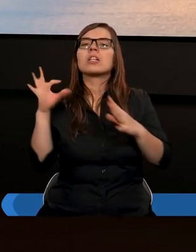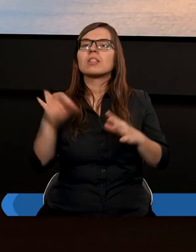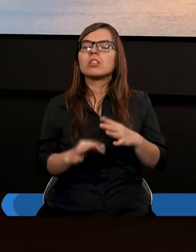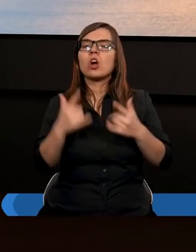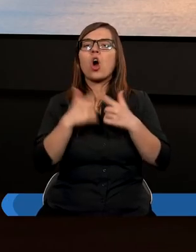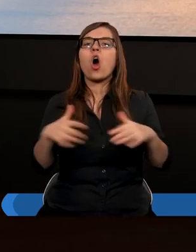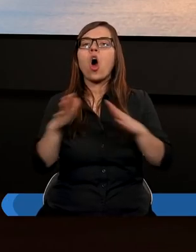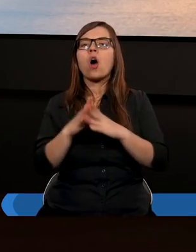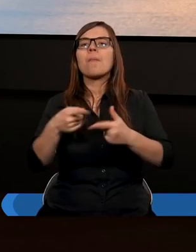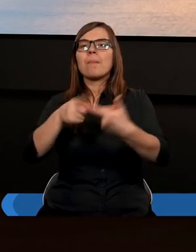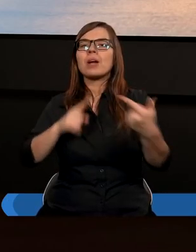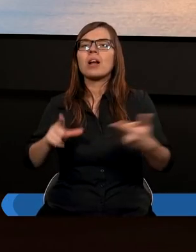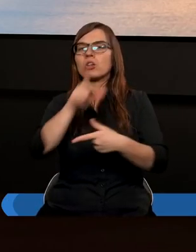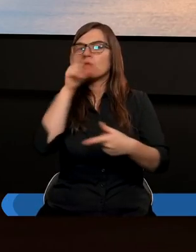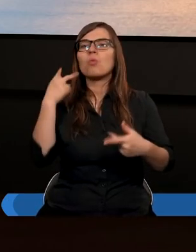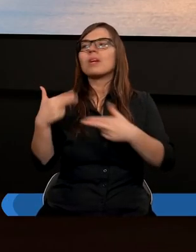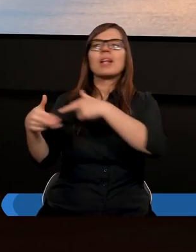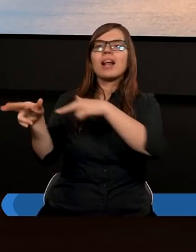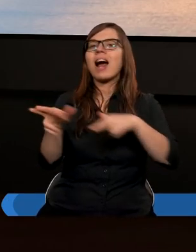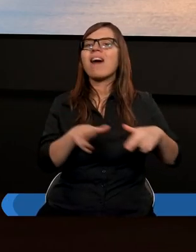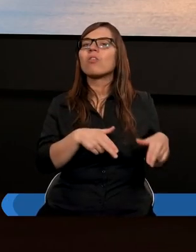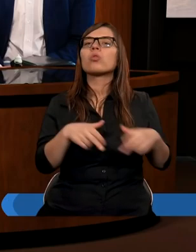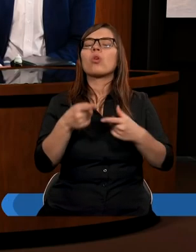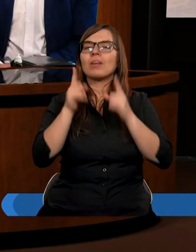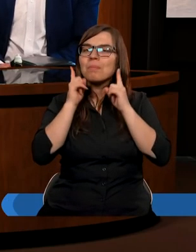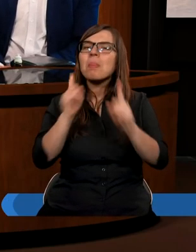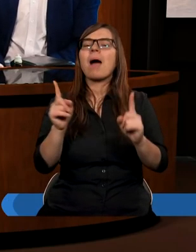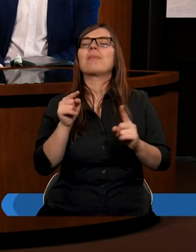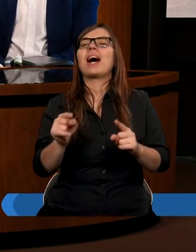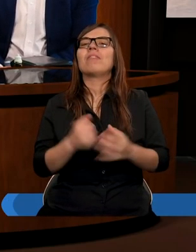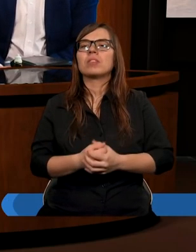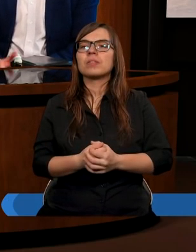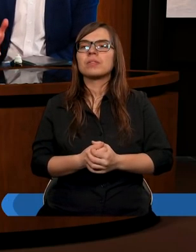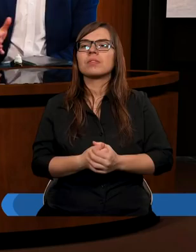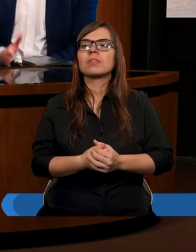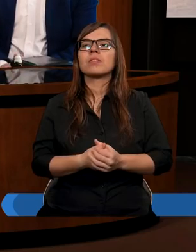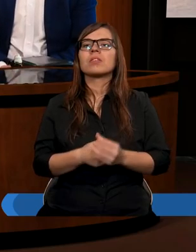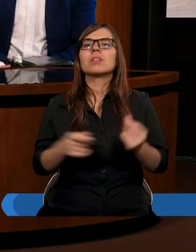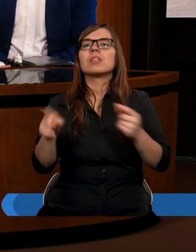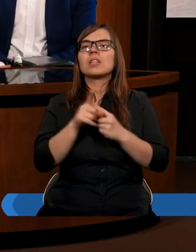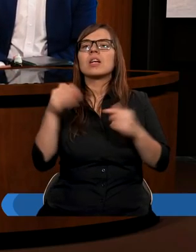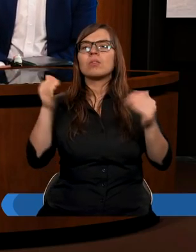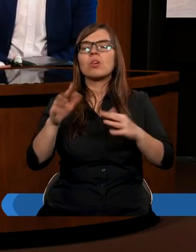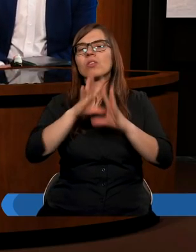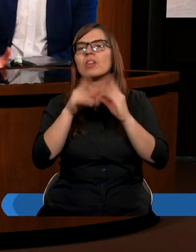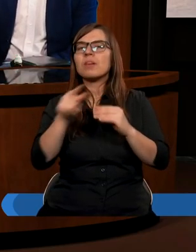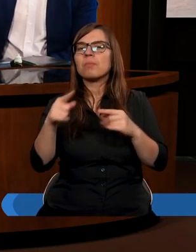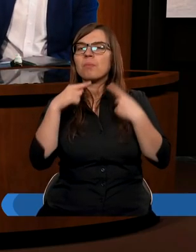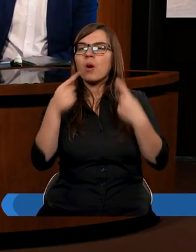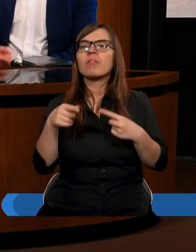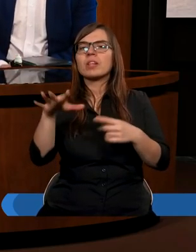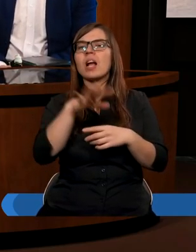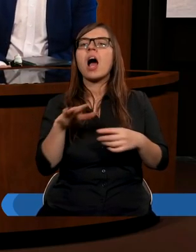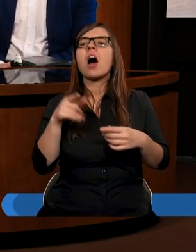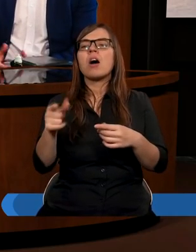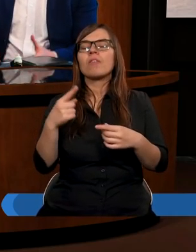Kościół przed ludźmi nienawróconymi naprawdę. Tak, ja bym jeszcze dotował, że ja bym ten temat zawsze z dwóch stron rozpatrywał. Z